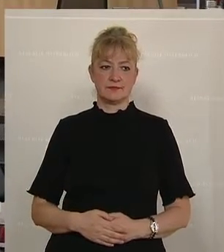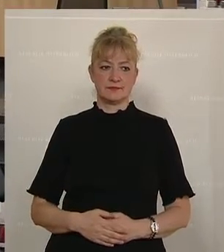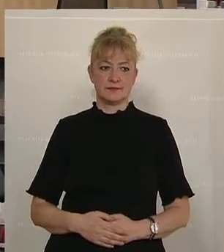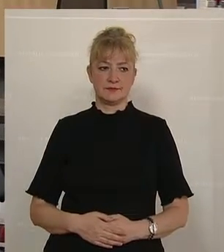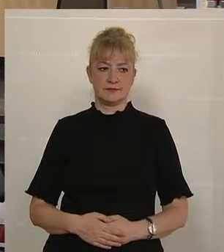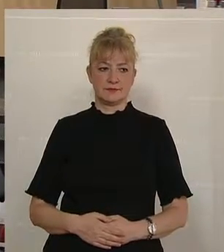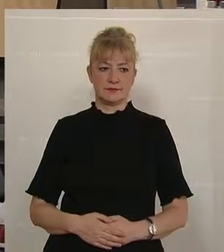Vorwürfe der SPÖ.